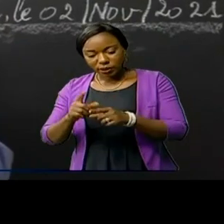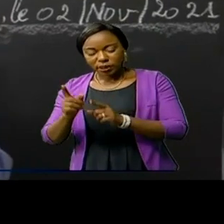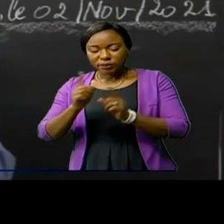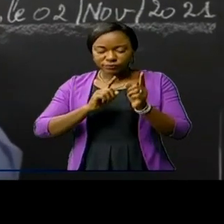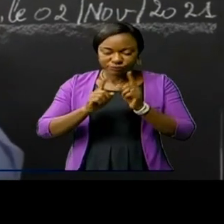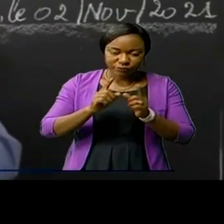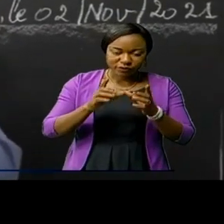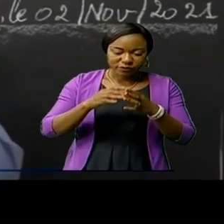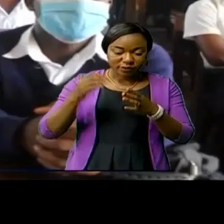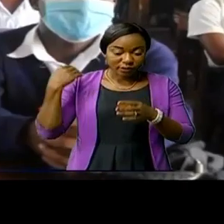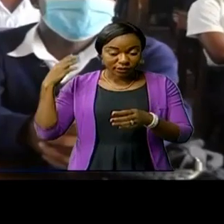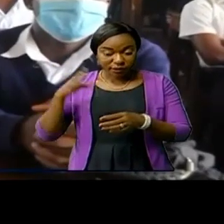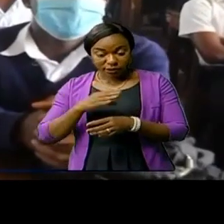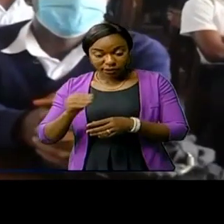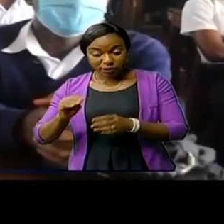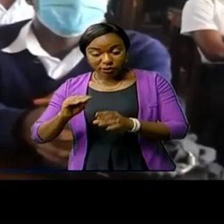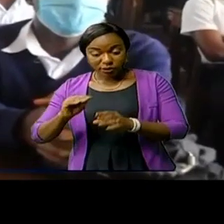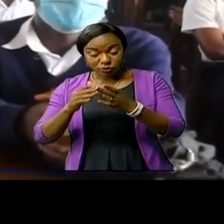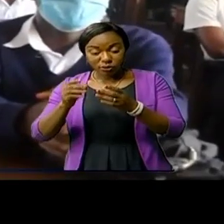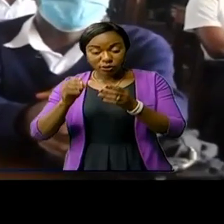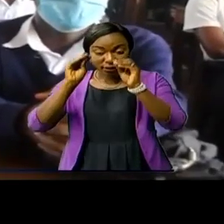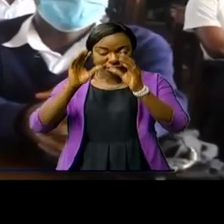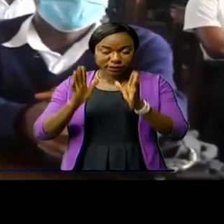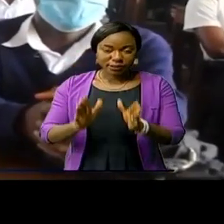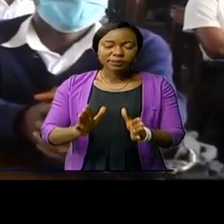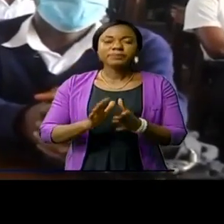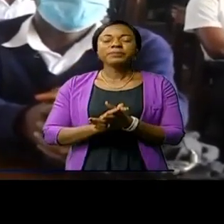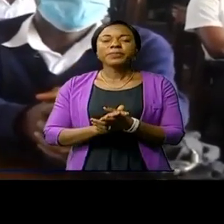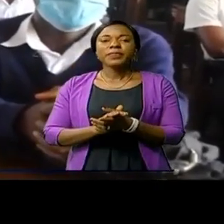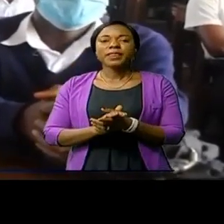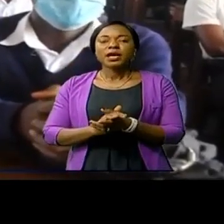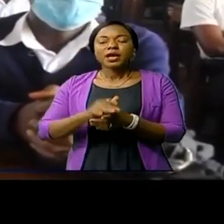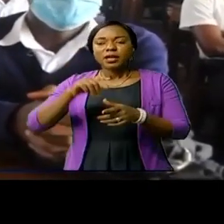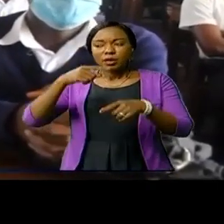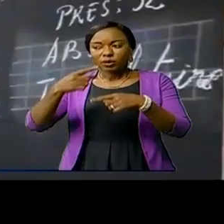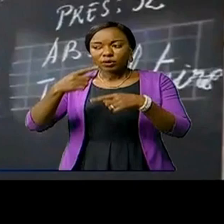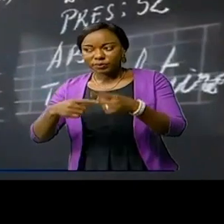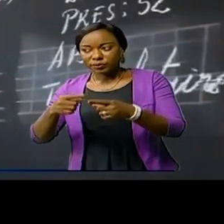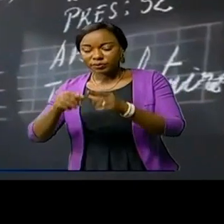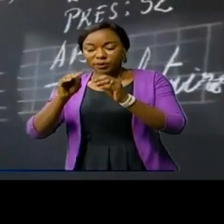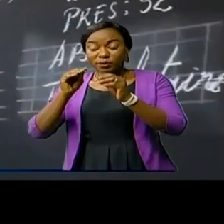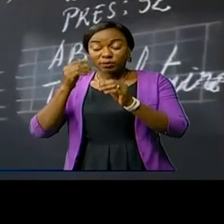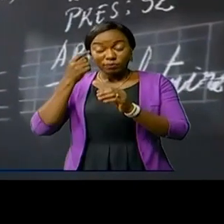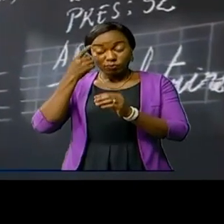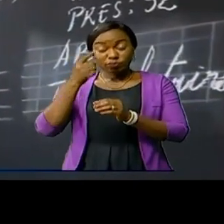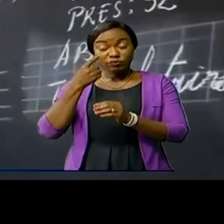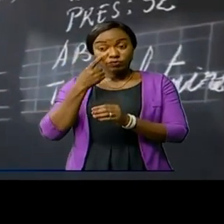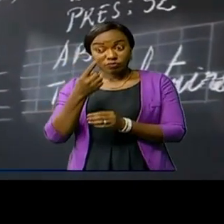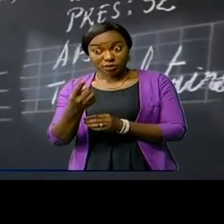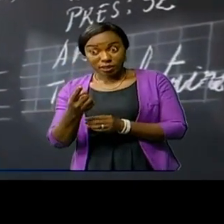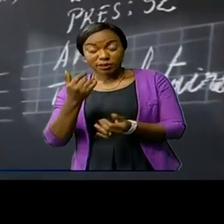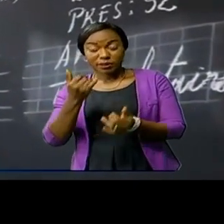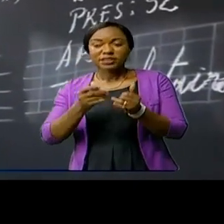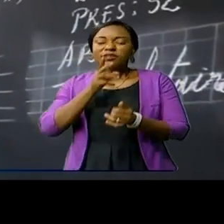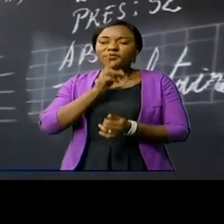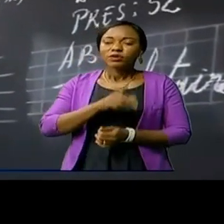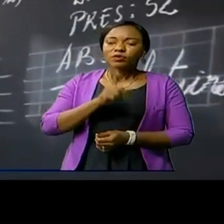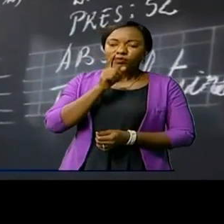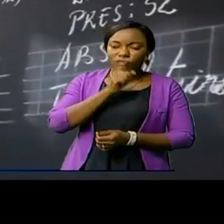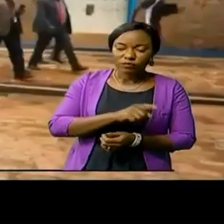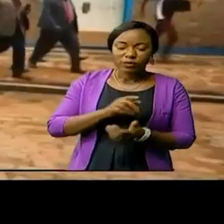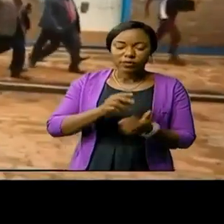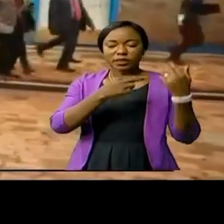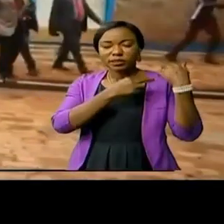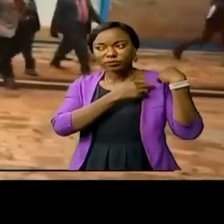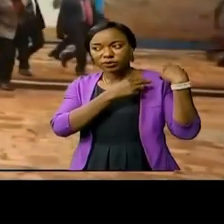et le banc syndical. Pour se rendre compte de l'effectivité du début des enseignements dans les écoles publiques et conventionnées, les autorités